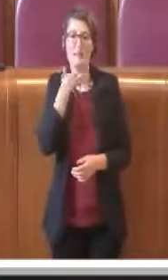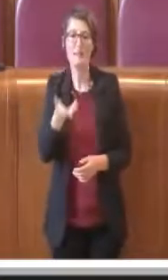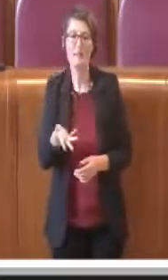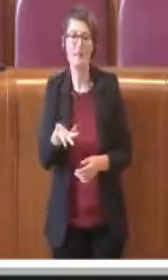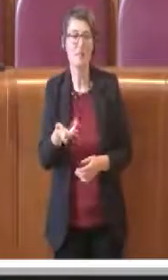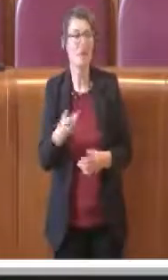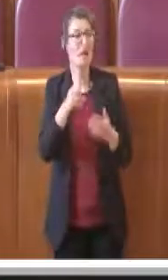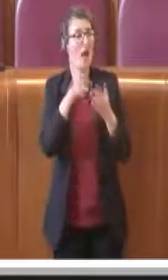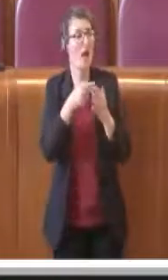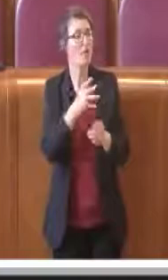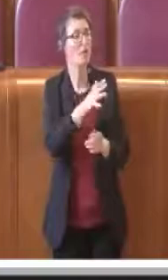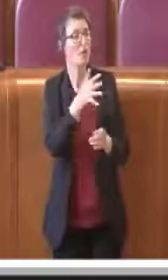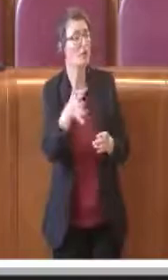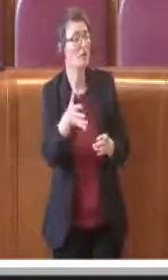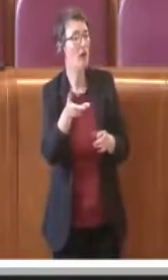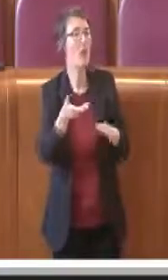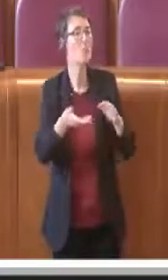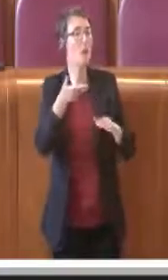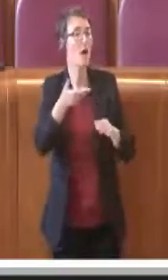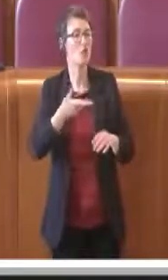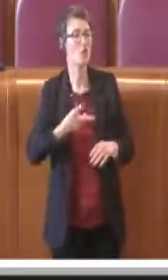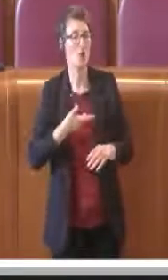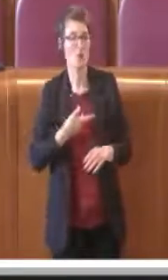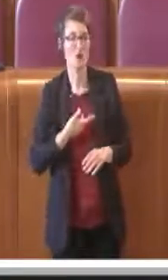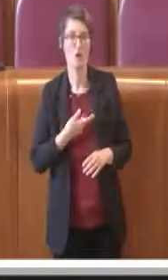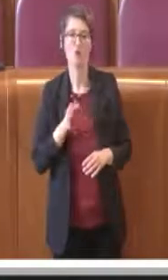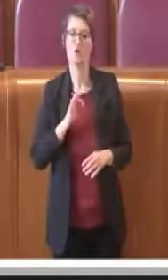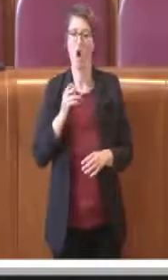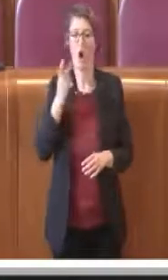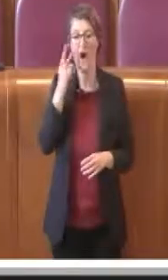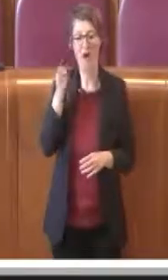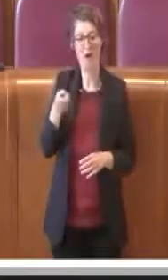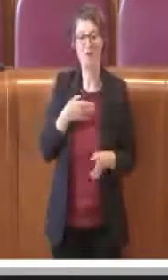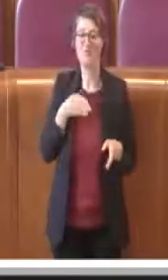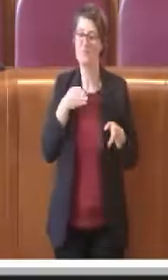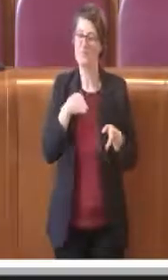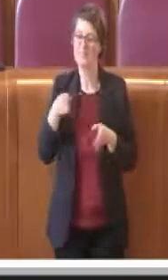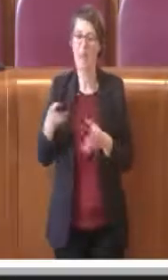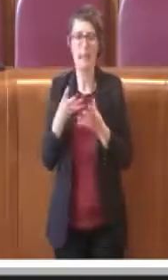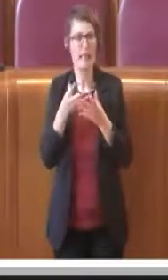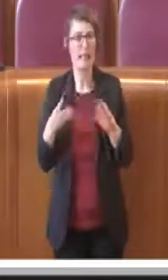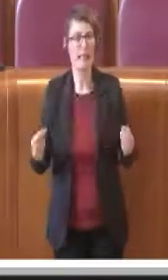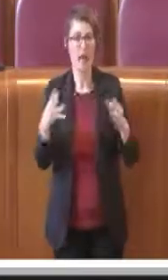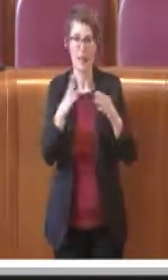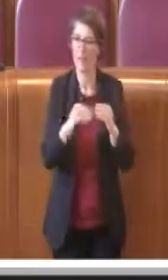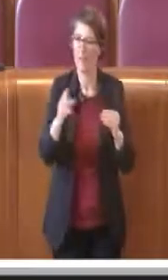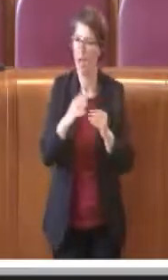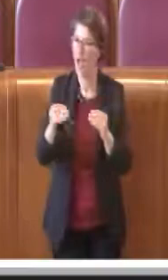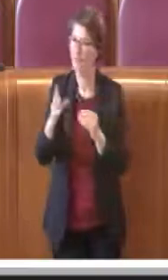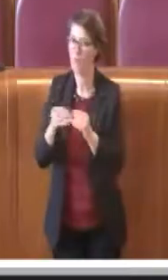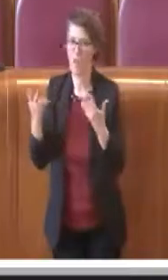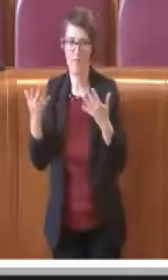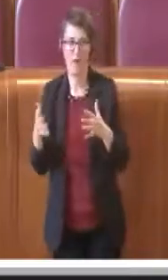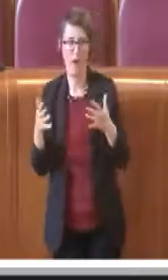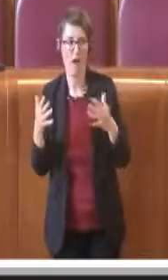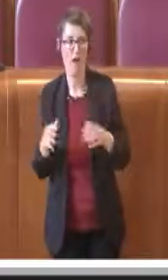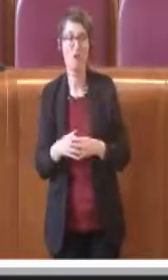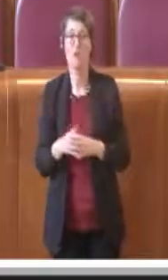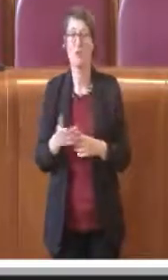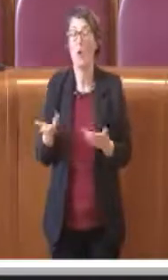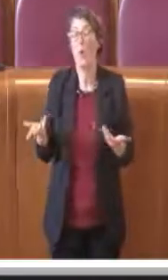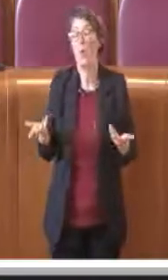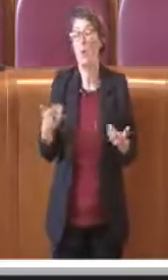dato maggiore. Hanno sicuramente visto le tante strade che sono state rifatte, per cui il mio